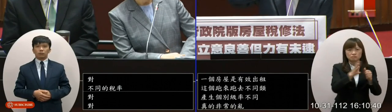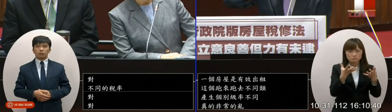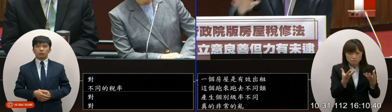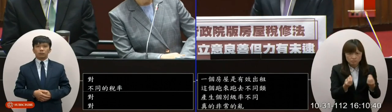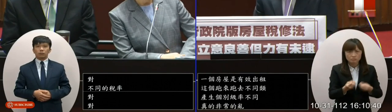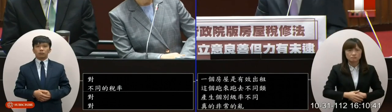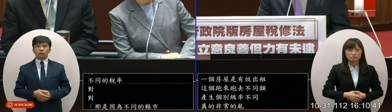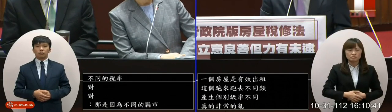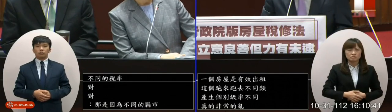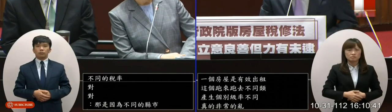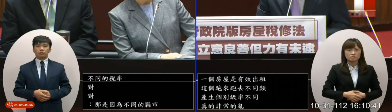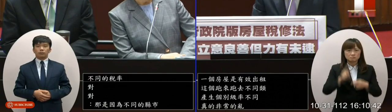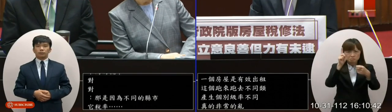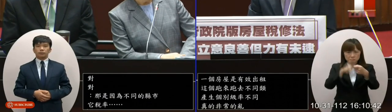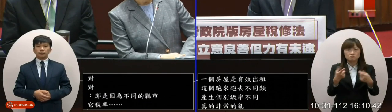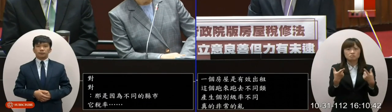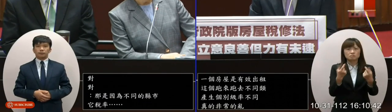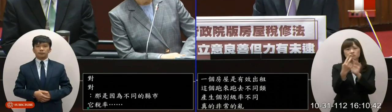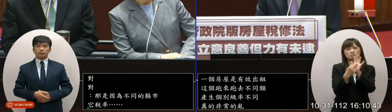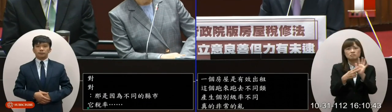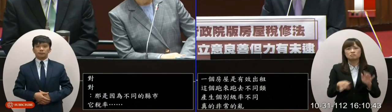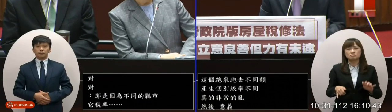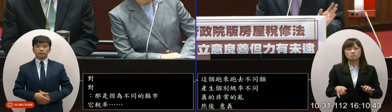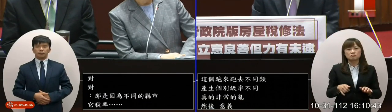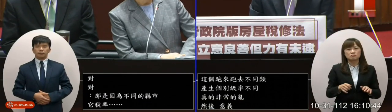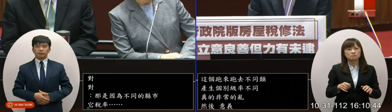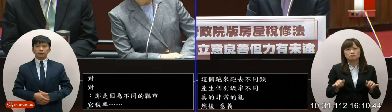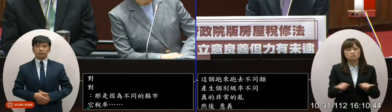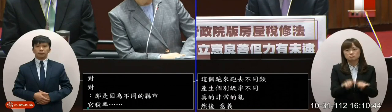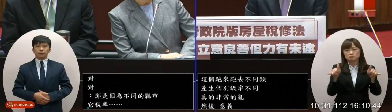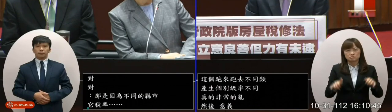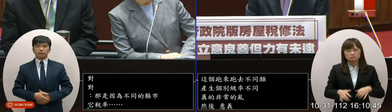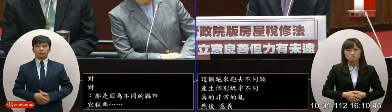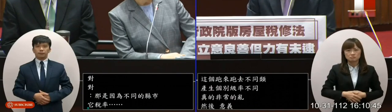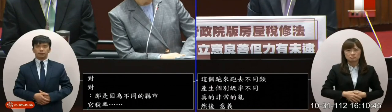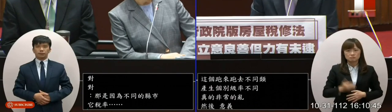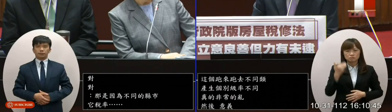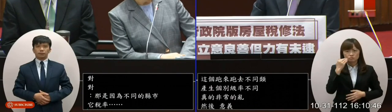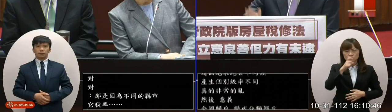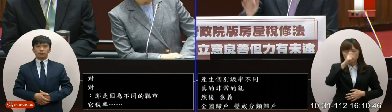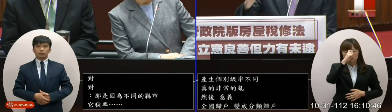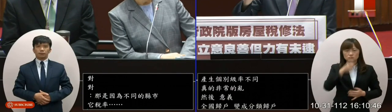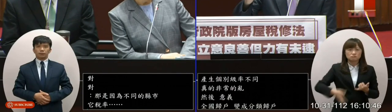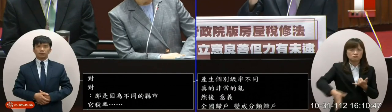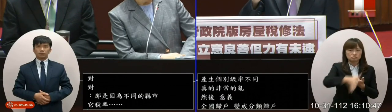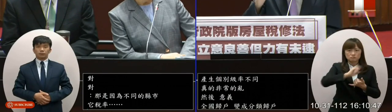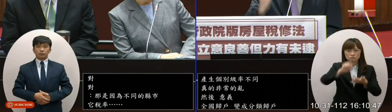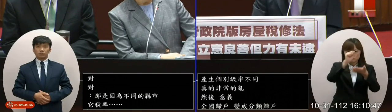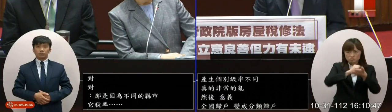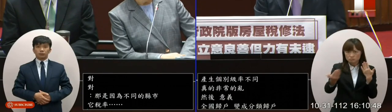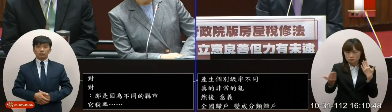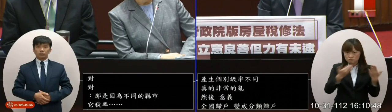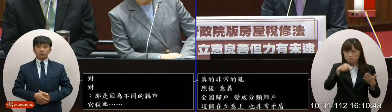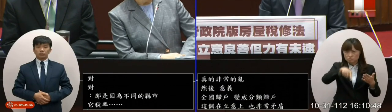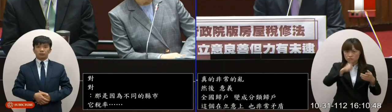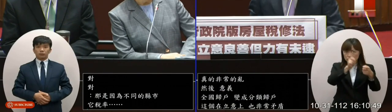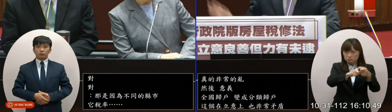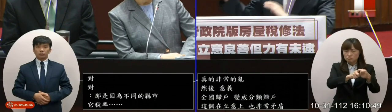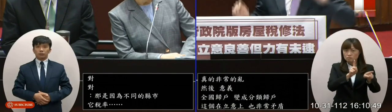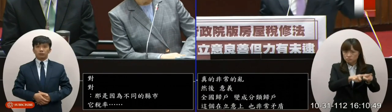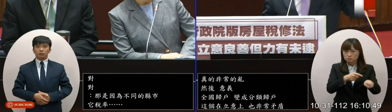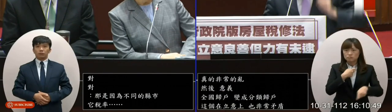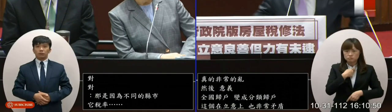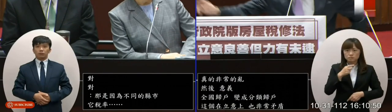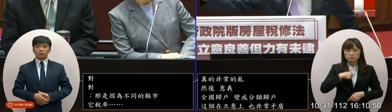上也非常的矛盾我說啦其實要真正去落實全國歸戶的精神我現在就直接講